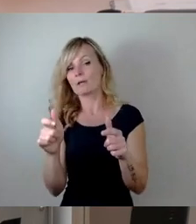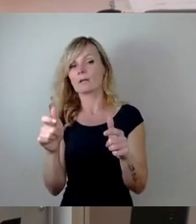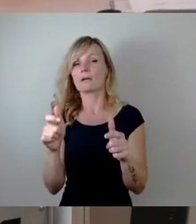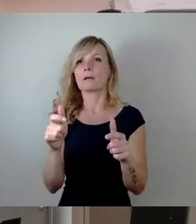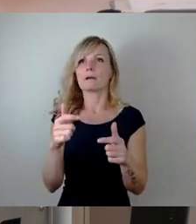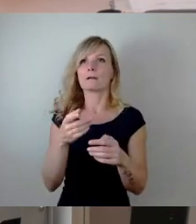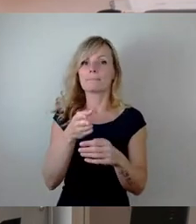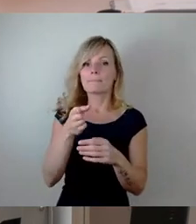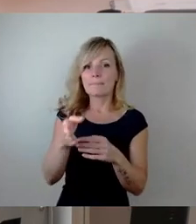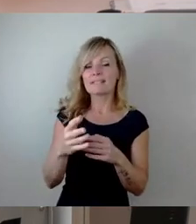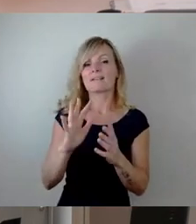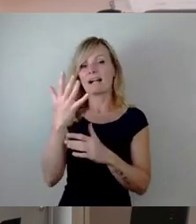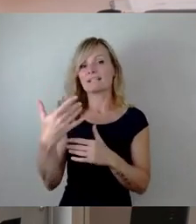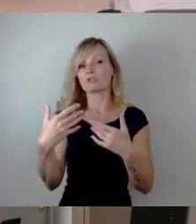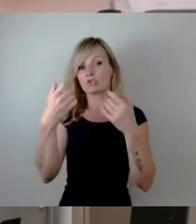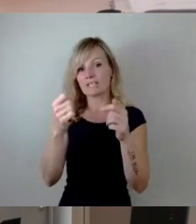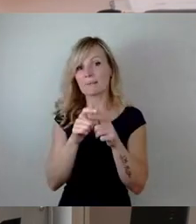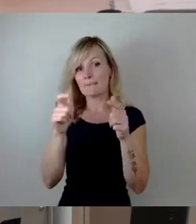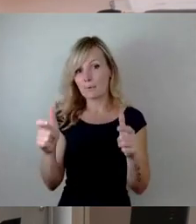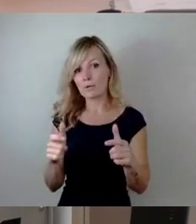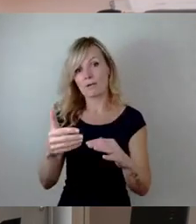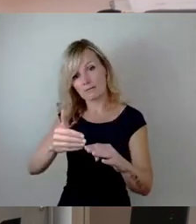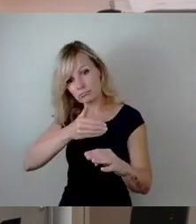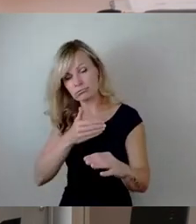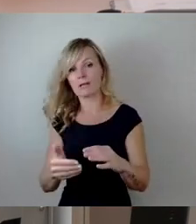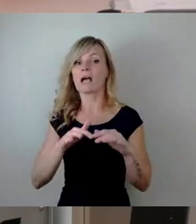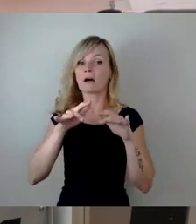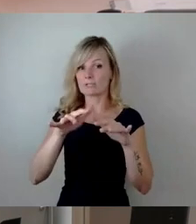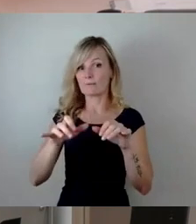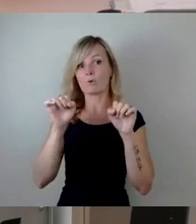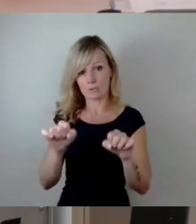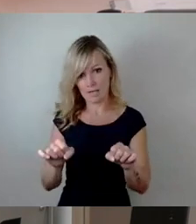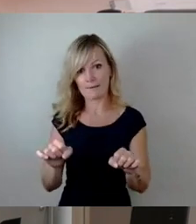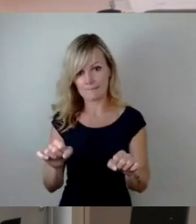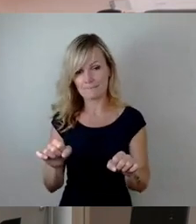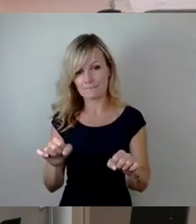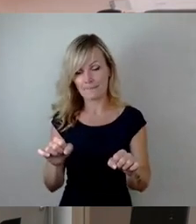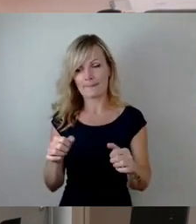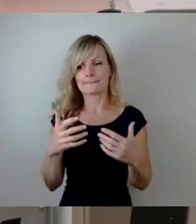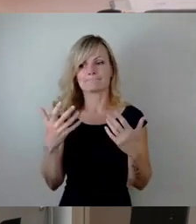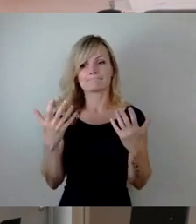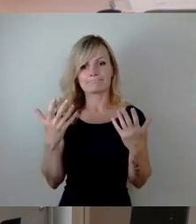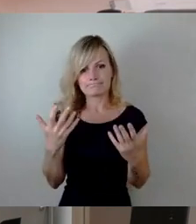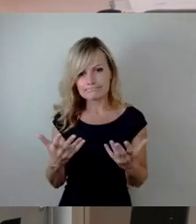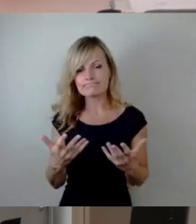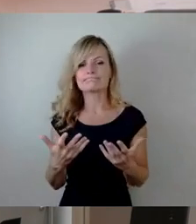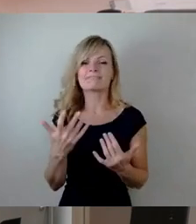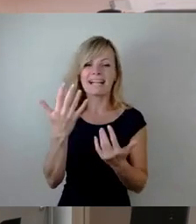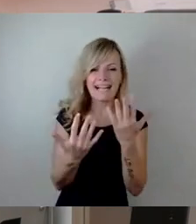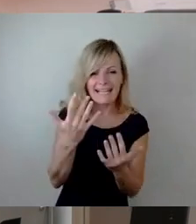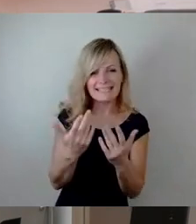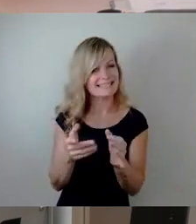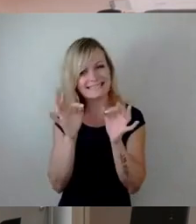Waldschlösschenbrücke, auswirken. Da gibt es, wie gesagt, jetzt bei allen Rechenungenauigkeiten erste